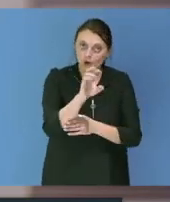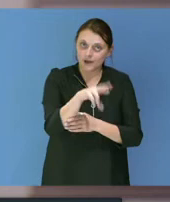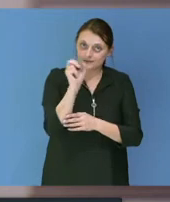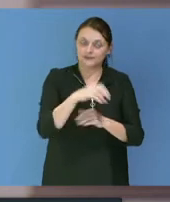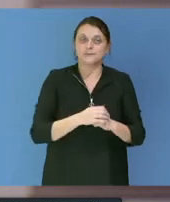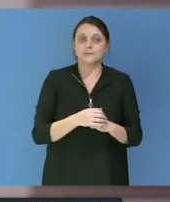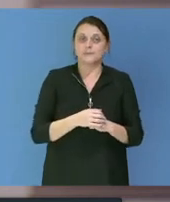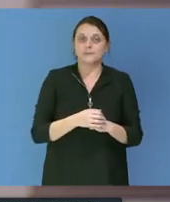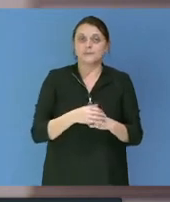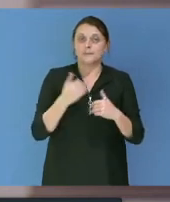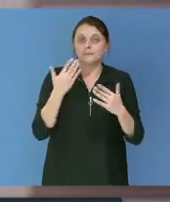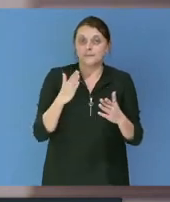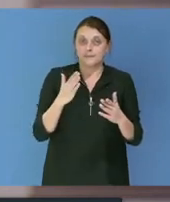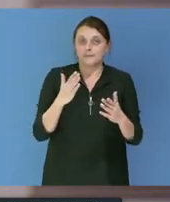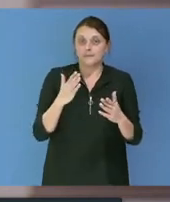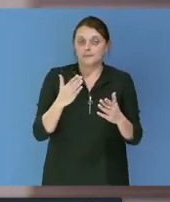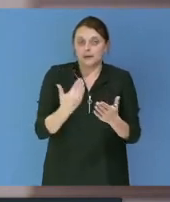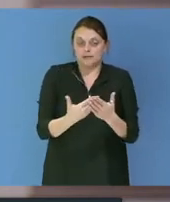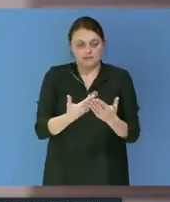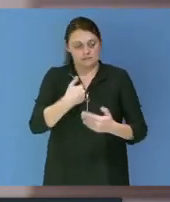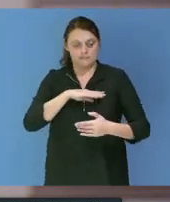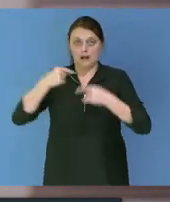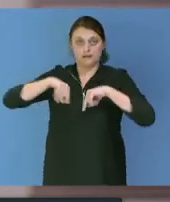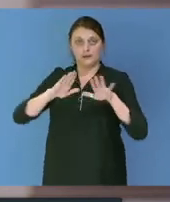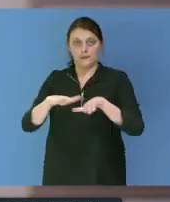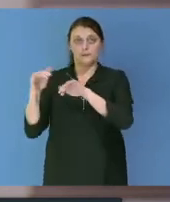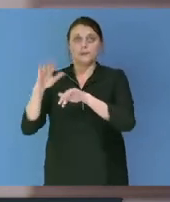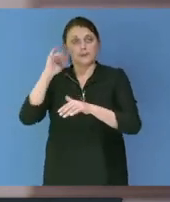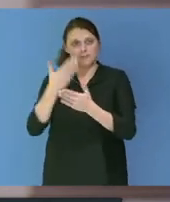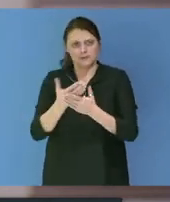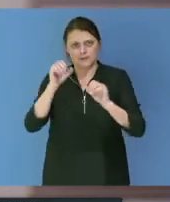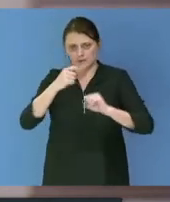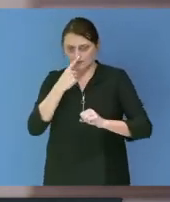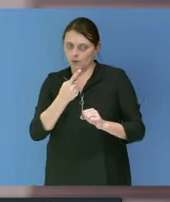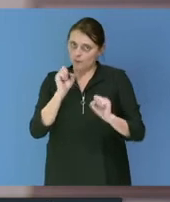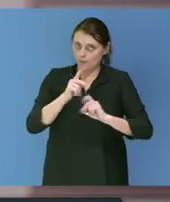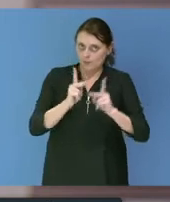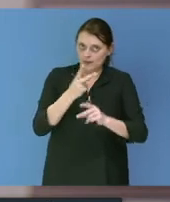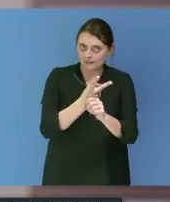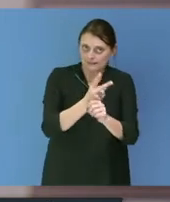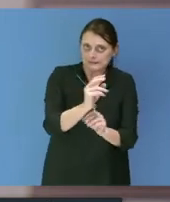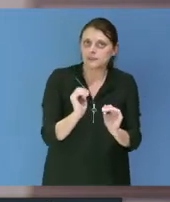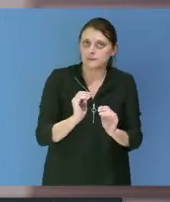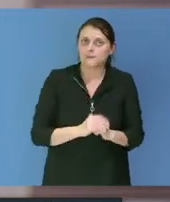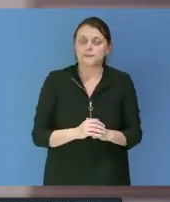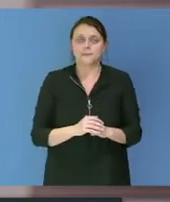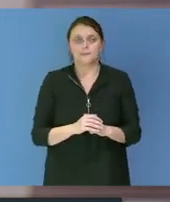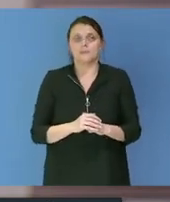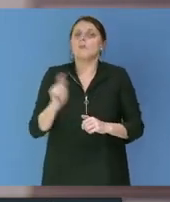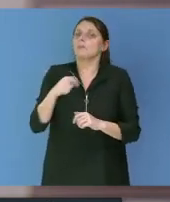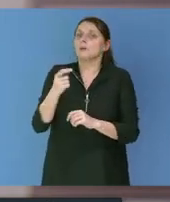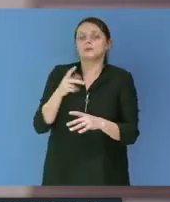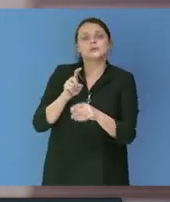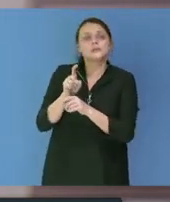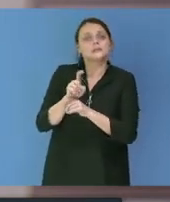des participations de l'État et de possibles grandes accentuations du phénomène est probablement risquée. Cette remarque ne consiste pas à une critique des mesures